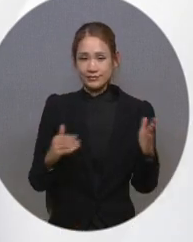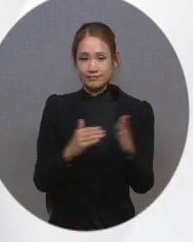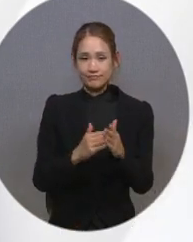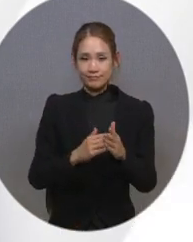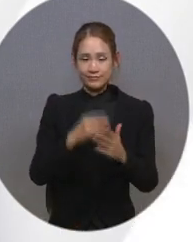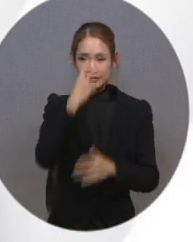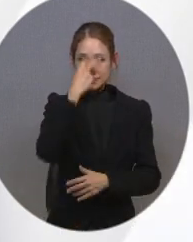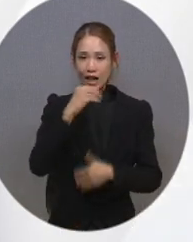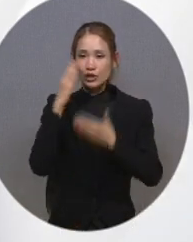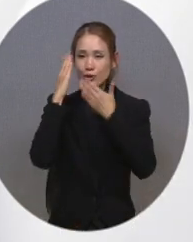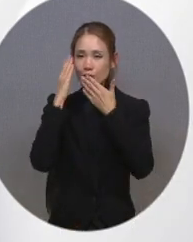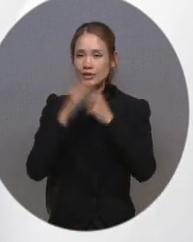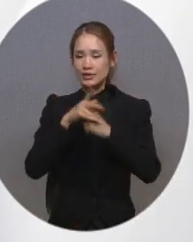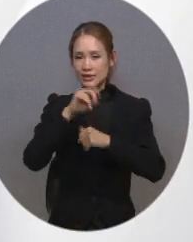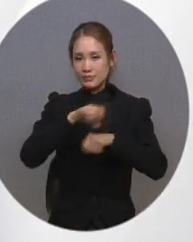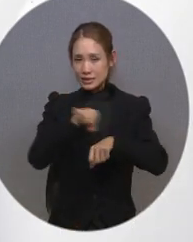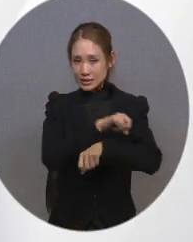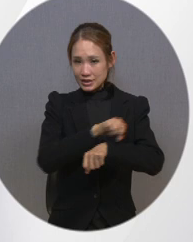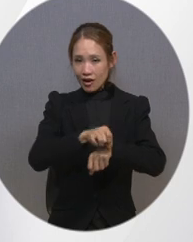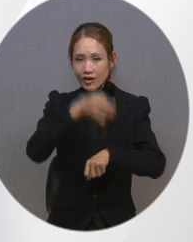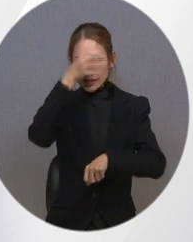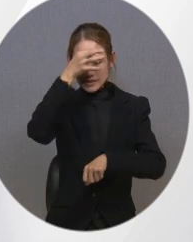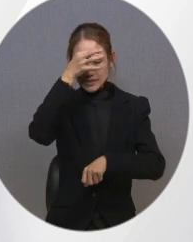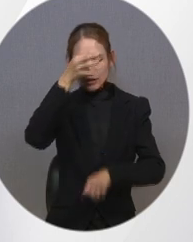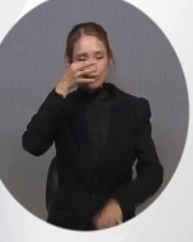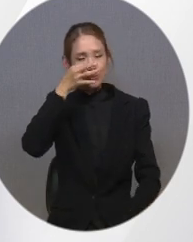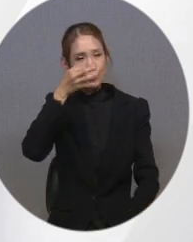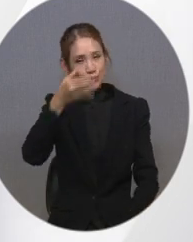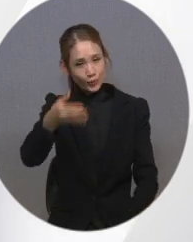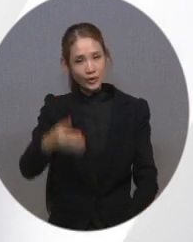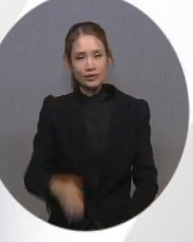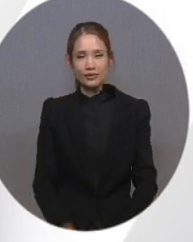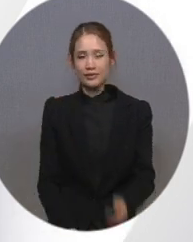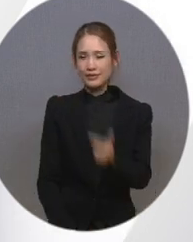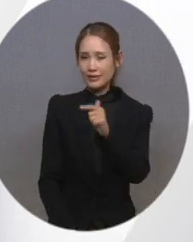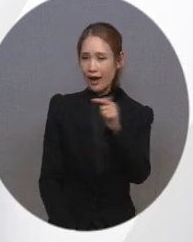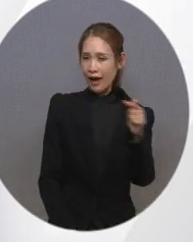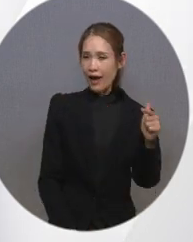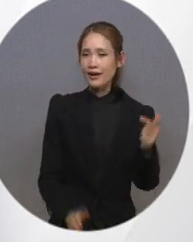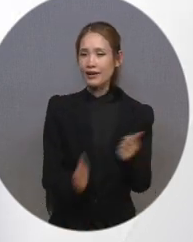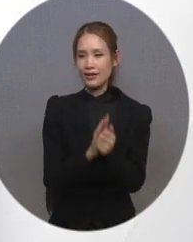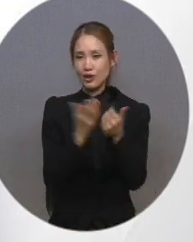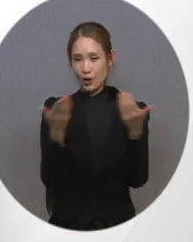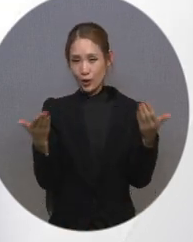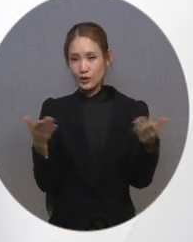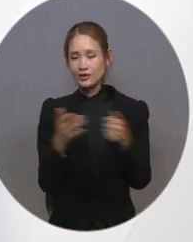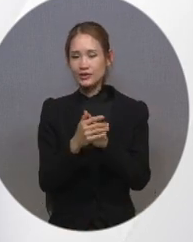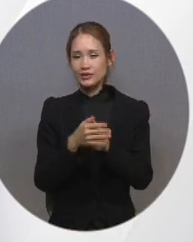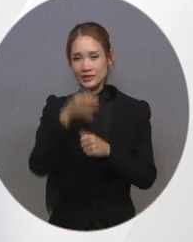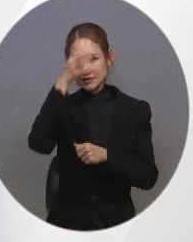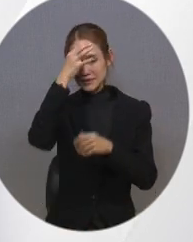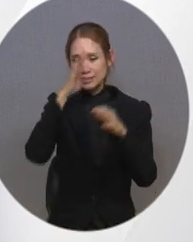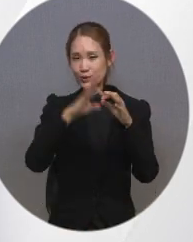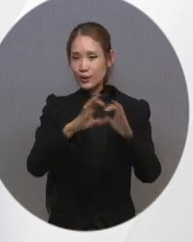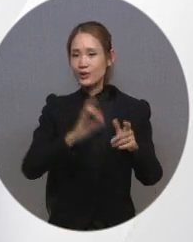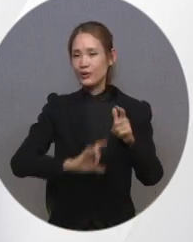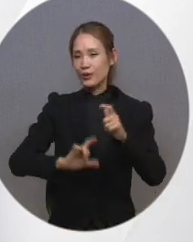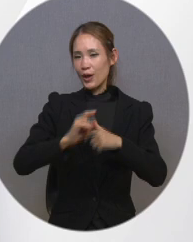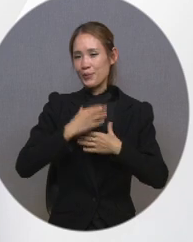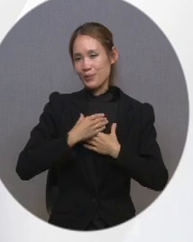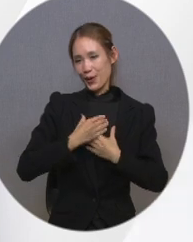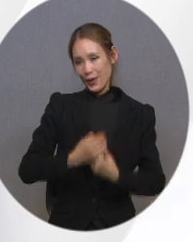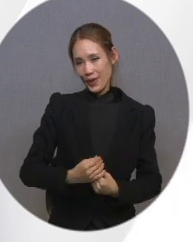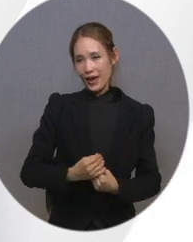청각장애인용 TV 특화 기능에 대해 살펴보았는데요. 다양하게 제공되는 TV 특화 기능을 통해 조금 더 편리하게